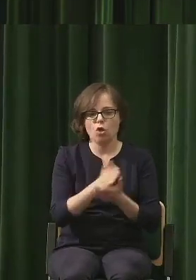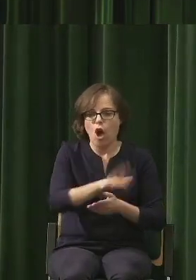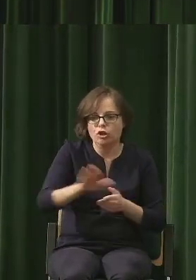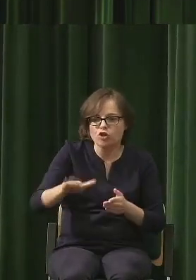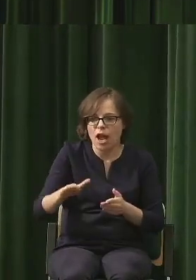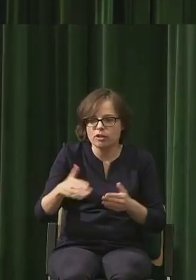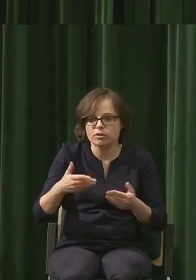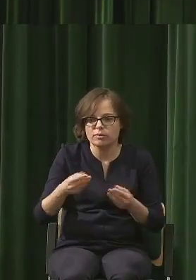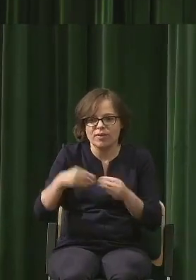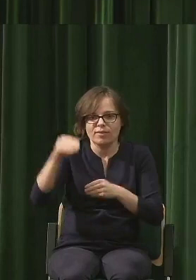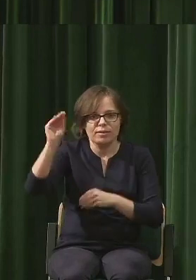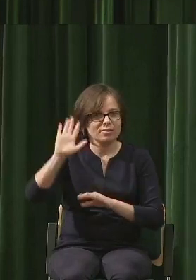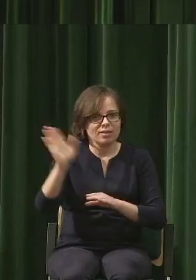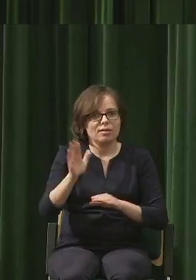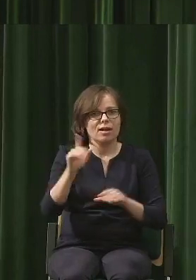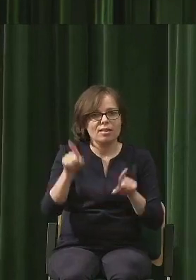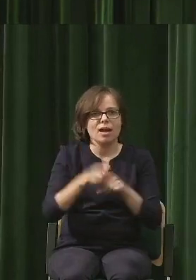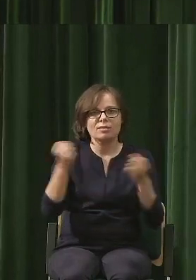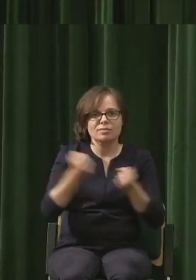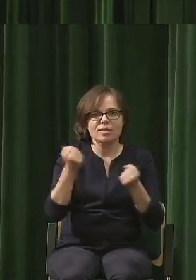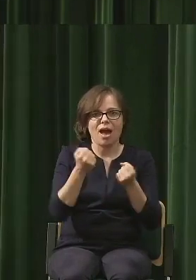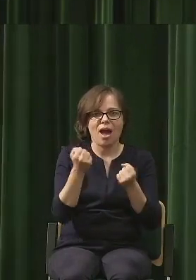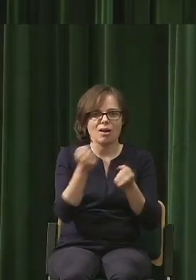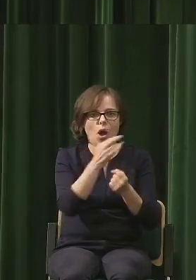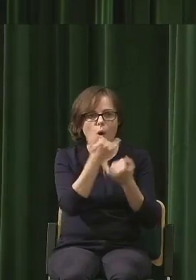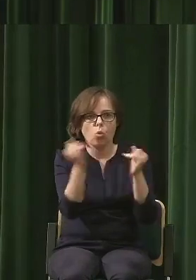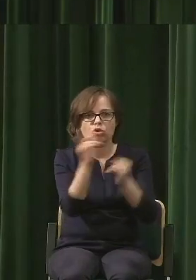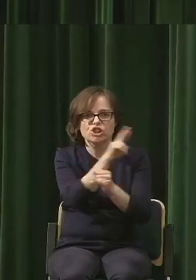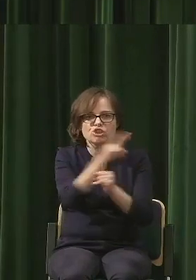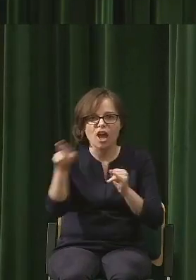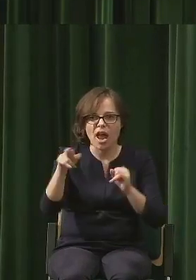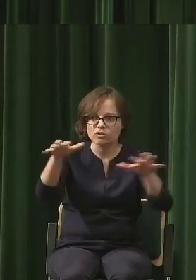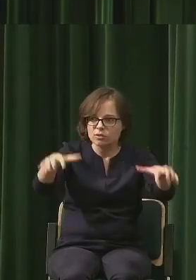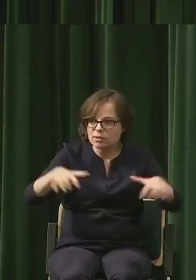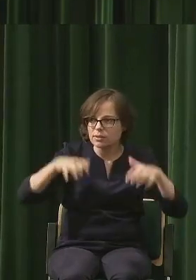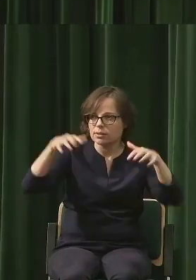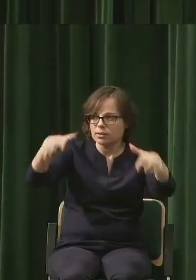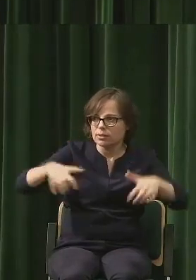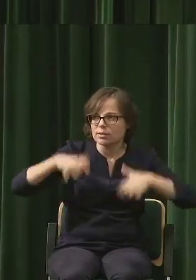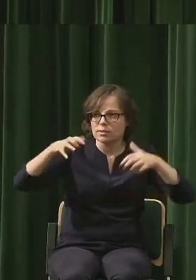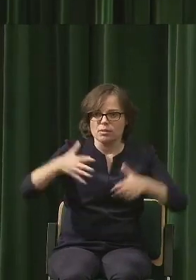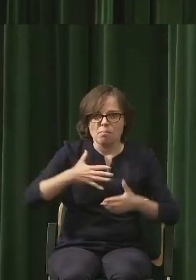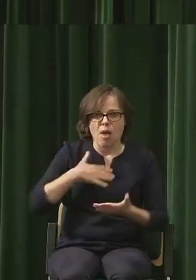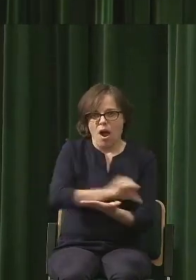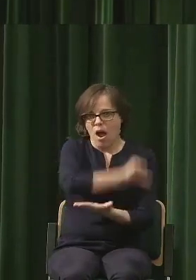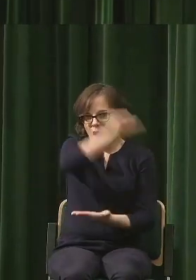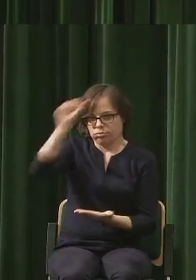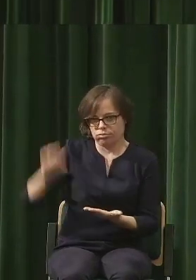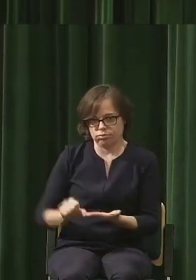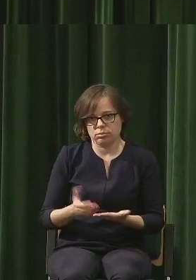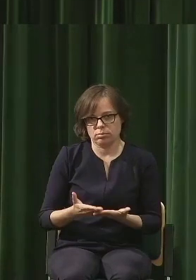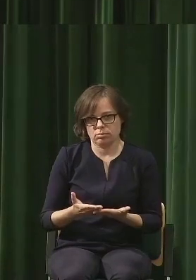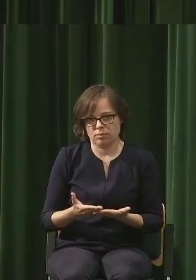mieć dzieci, ale stara się też gromadzić, gromadzić, gromadzić i rzeczywiście doszliśmy do tego świata